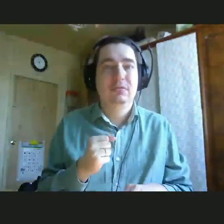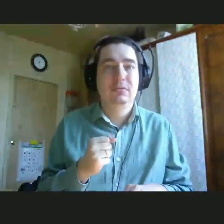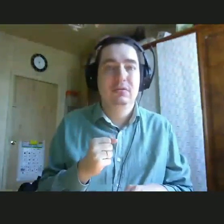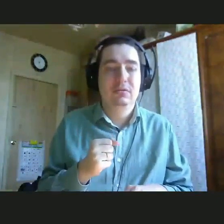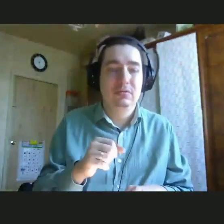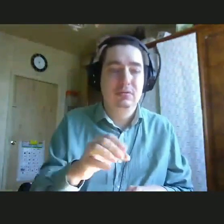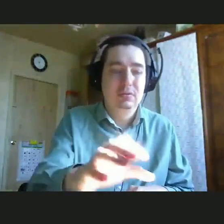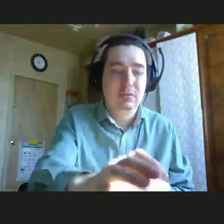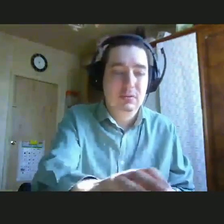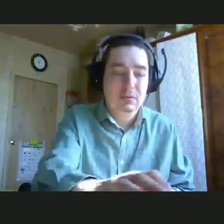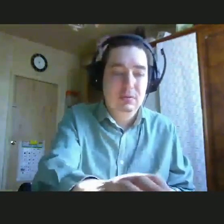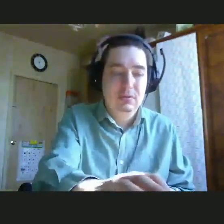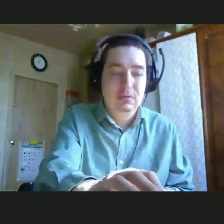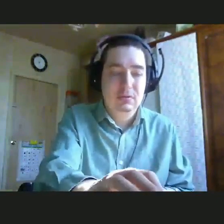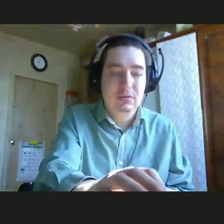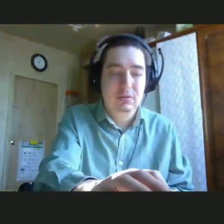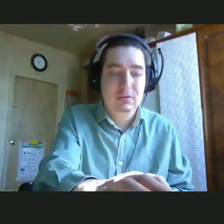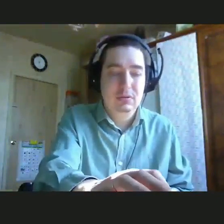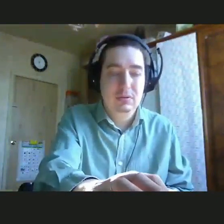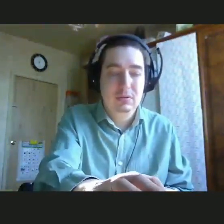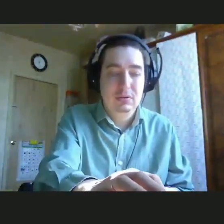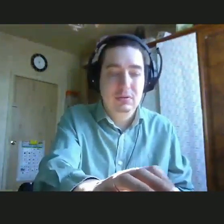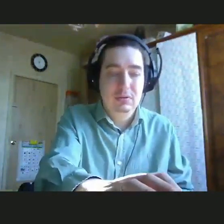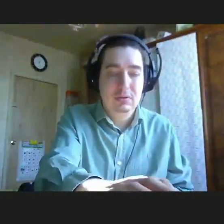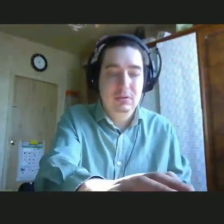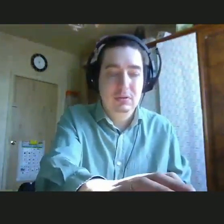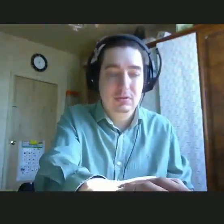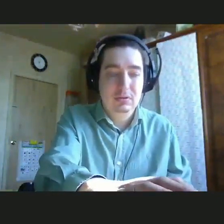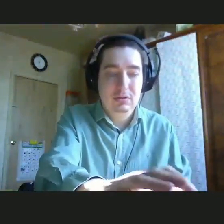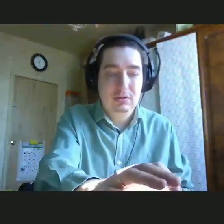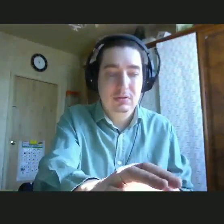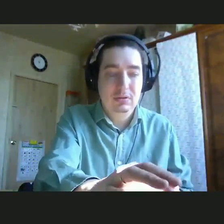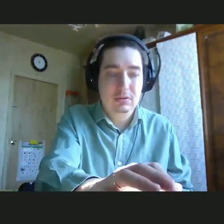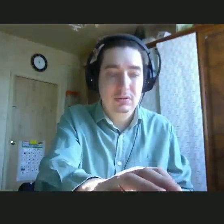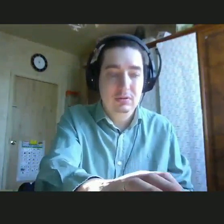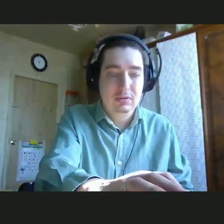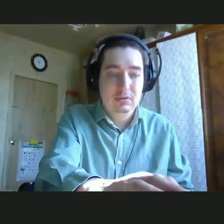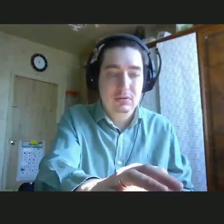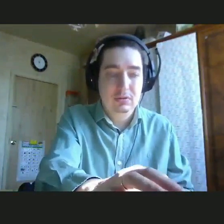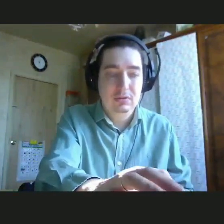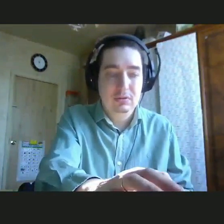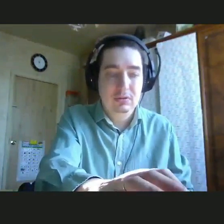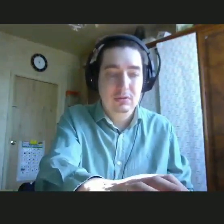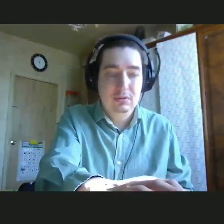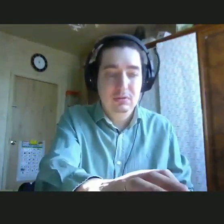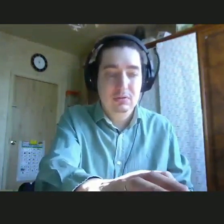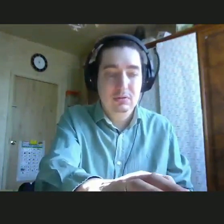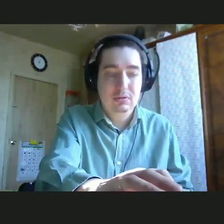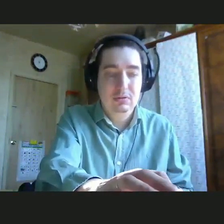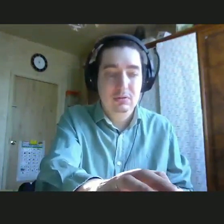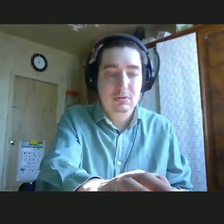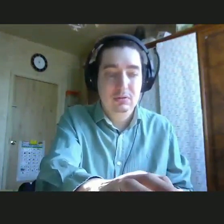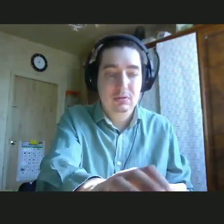позапрошлые выходные, мы столкнулись с тем, что до сих пор есть родители, которые живут в небольших селах,